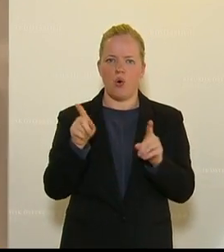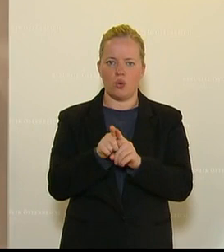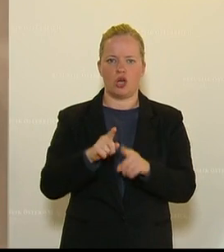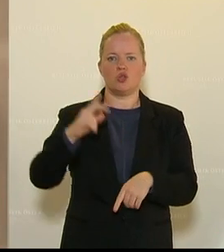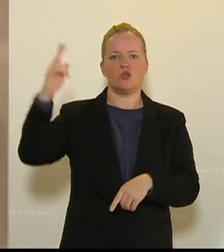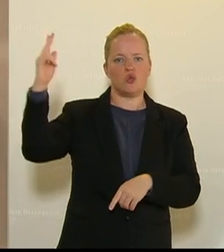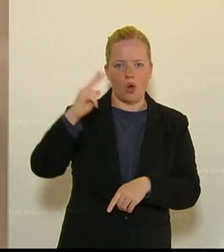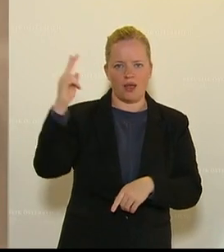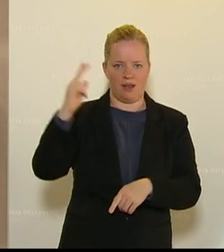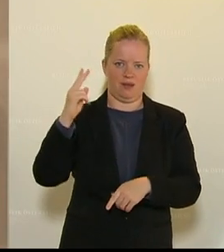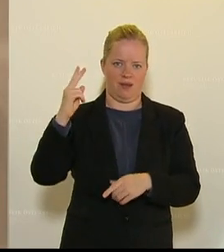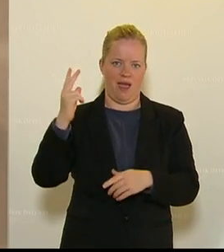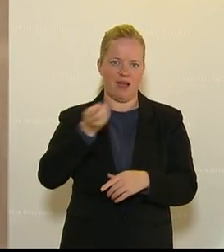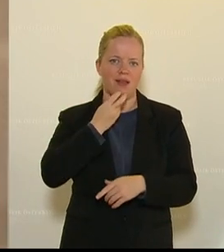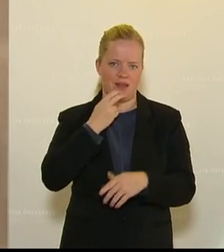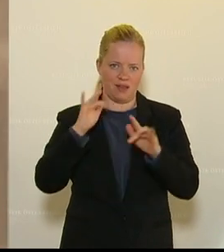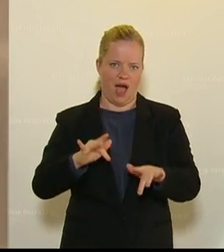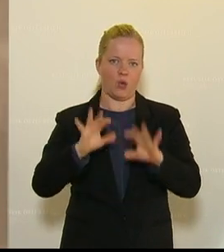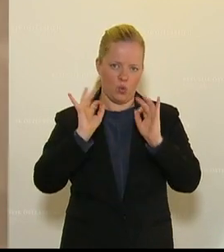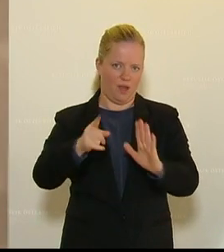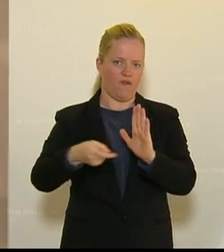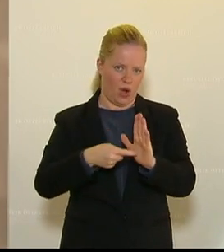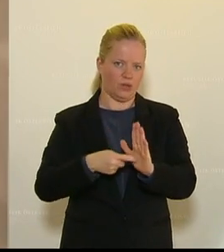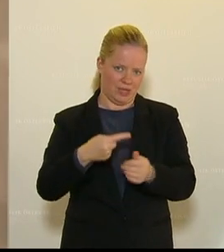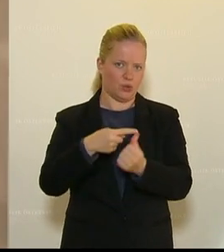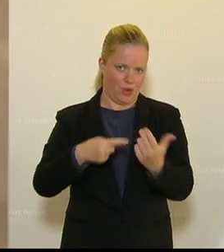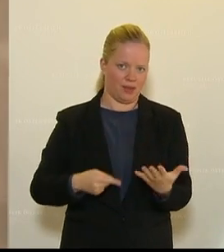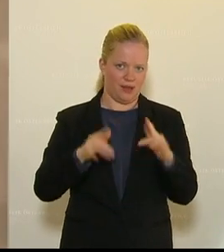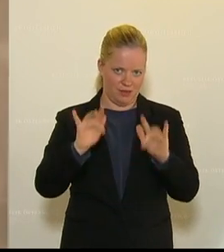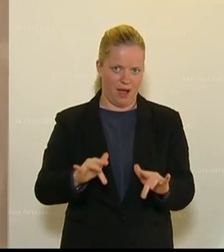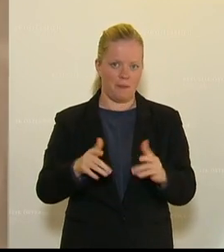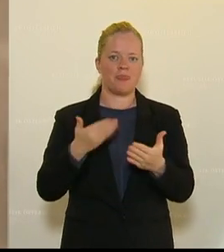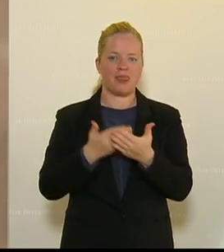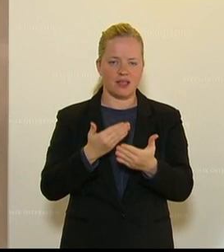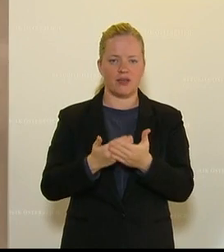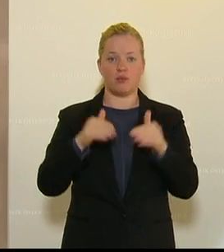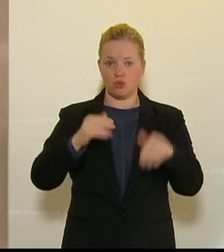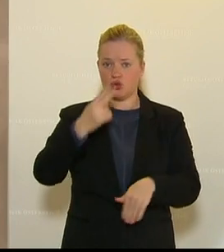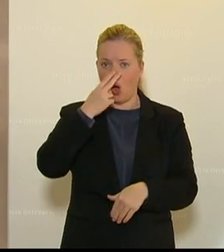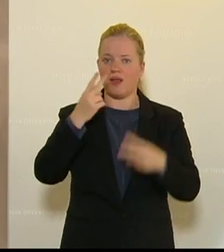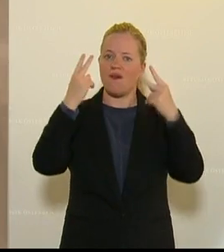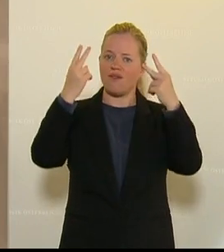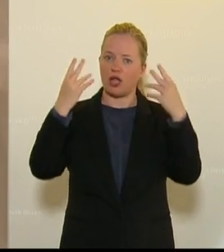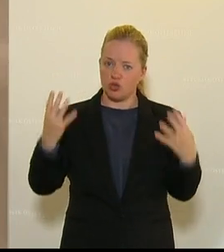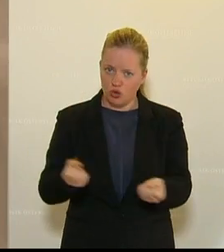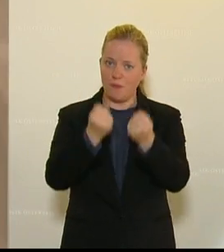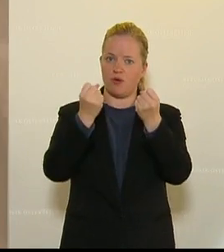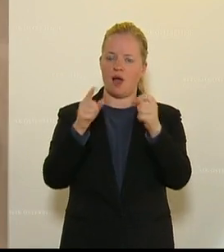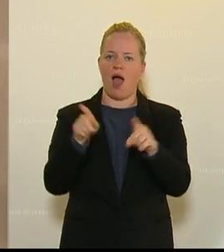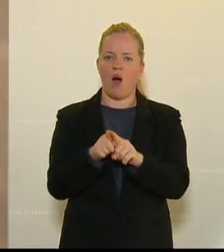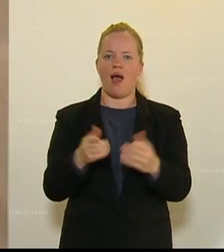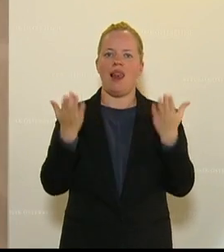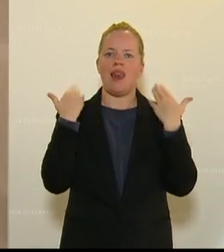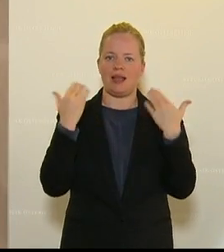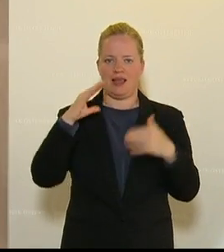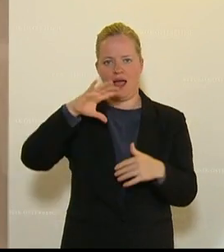Sonnenenergie. Wir müssen aber auch vor allem schauen, dass diese Wertschöpfungen auch in den ländlichen